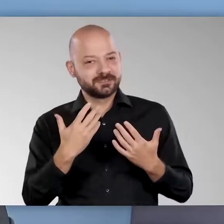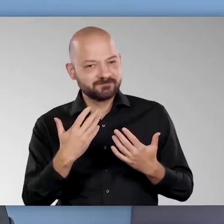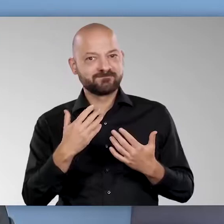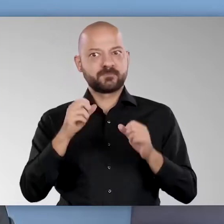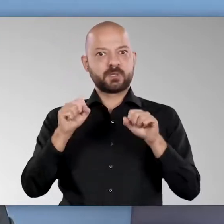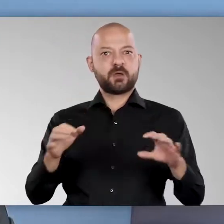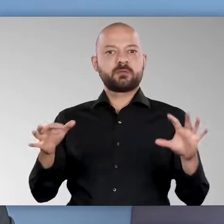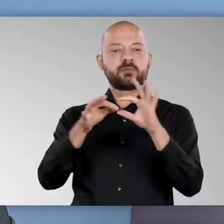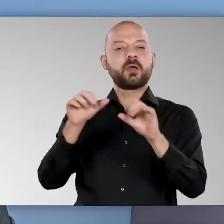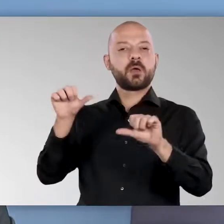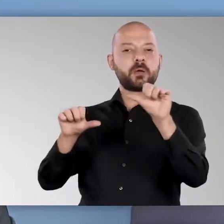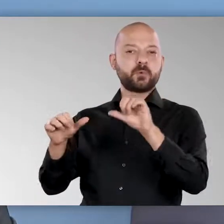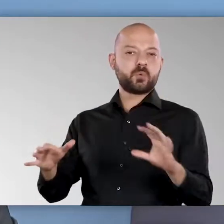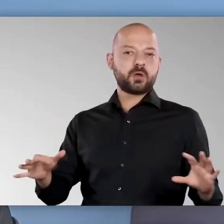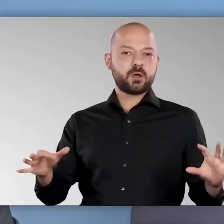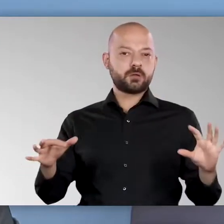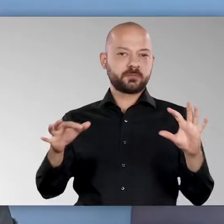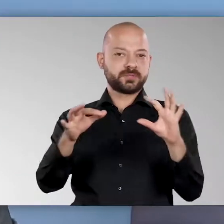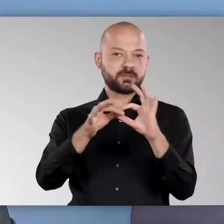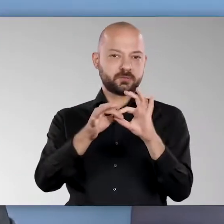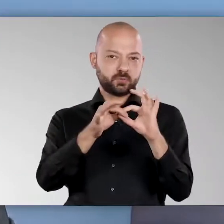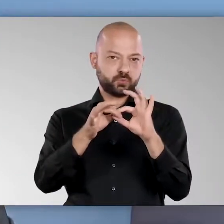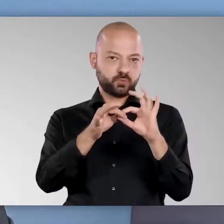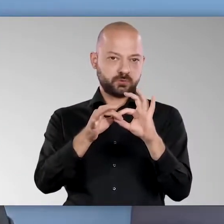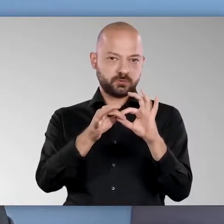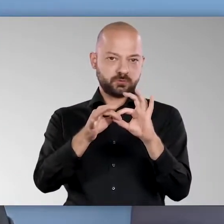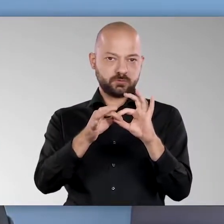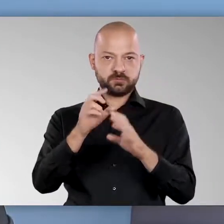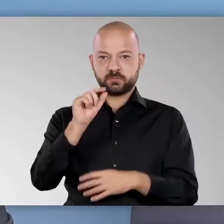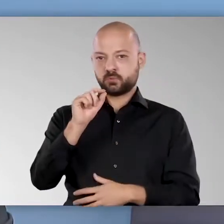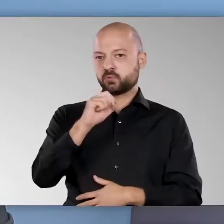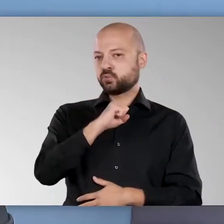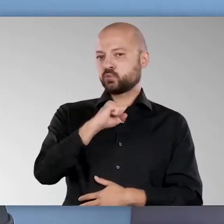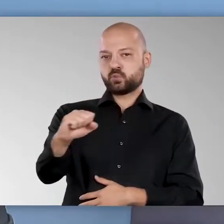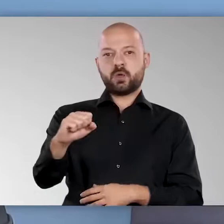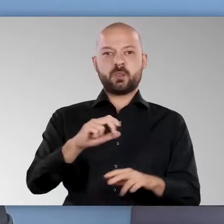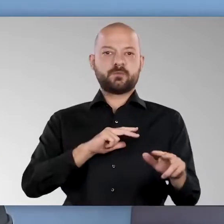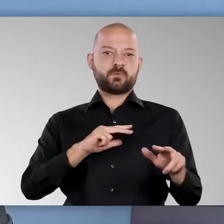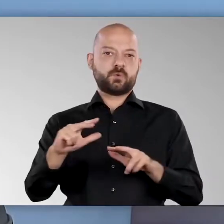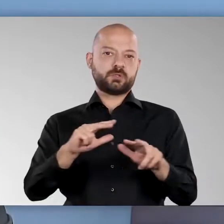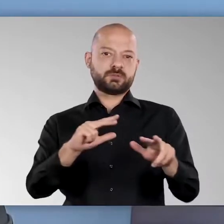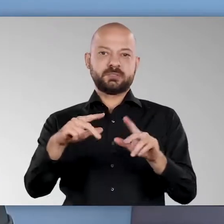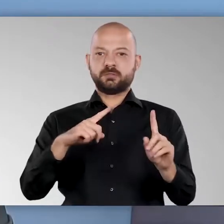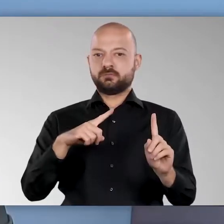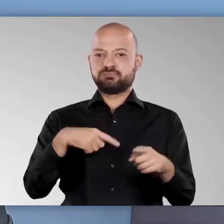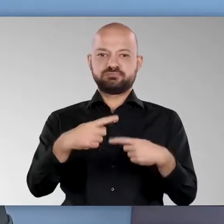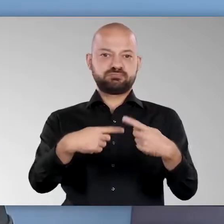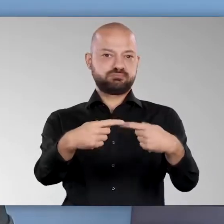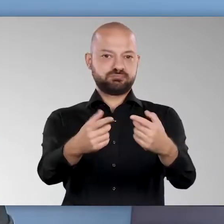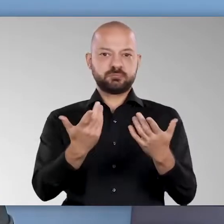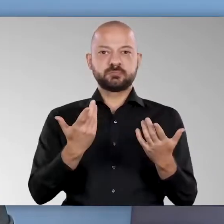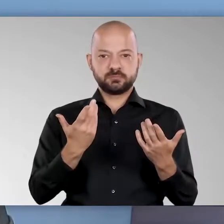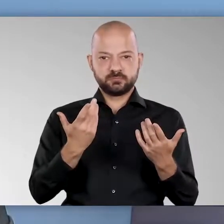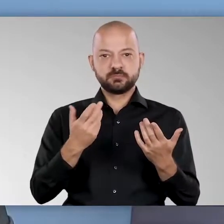Tatsache, dass wir sie mit einer Laboranbindung verbunden haben, die dazu führt, dass wir darüber den